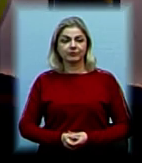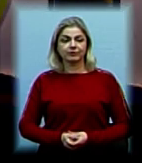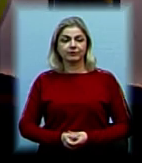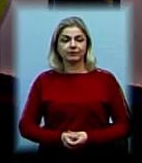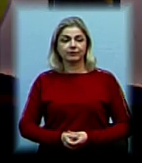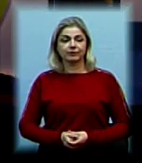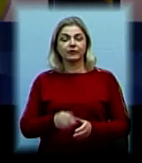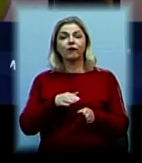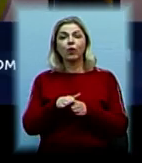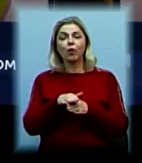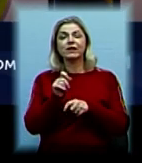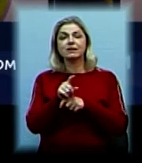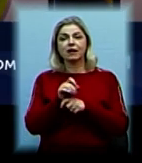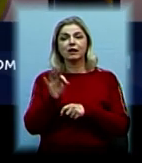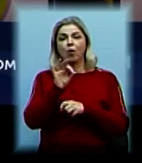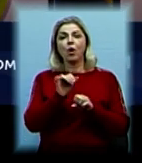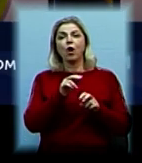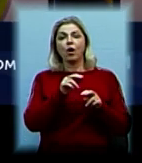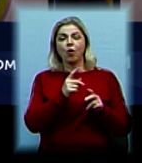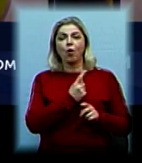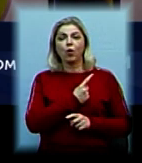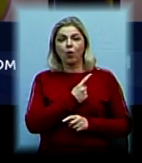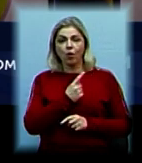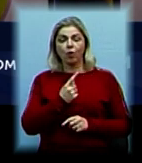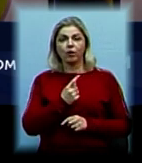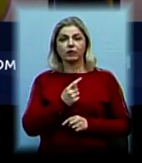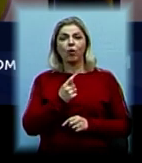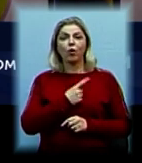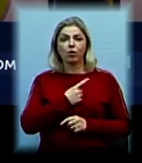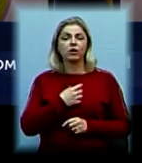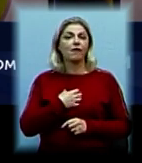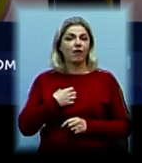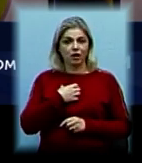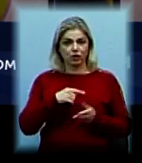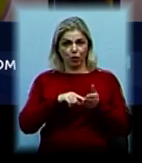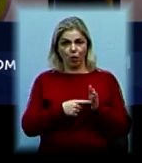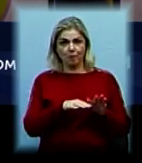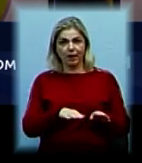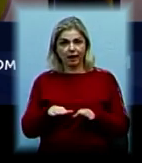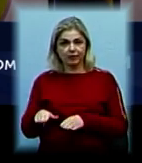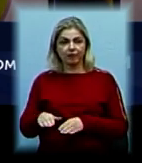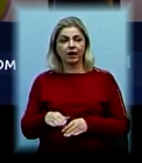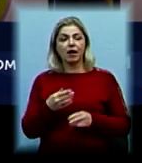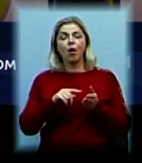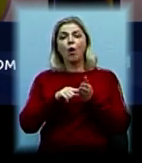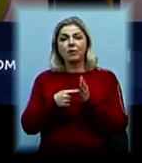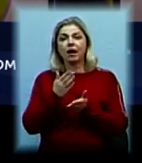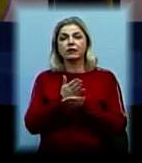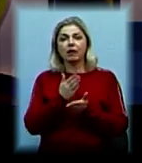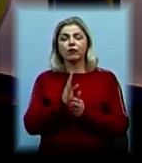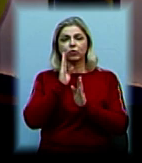Виконували задання щодо охорони і оборони особливо важливих об'єктів. Об'єкти знаходилися під